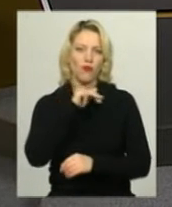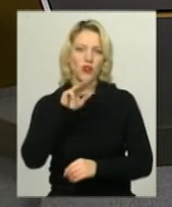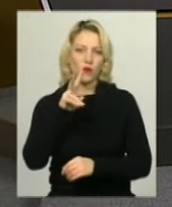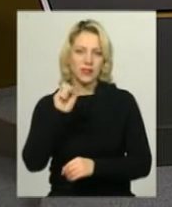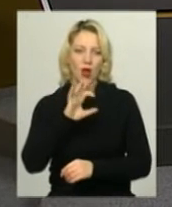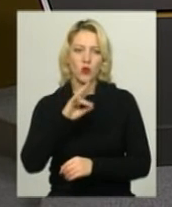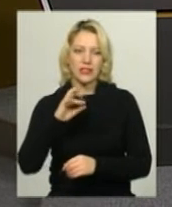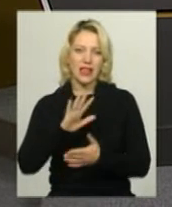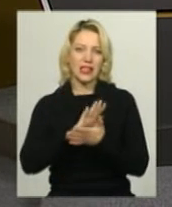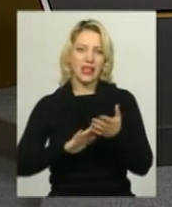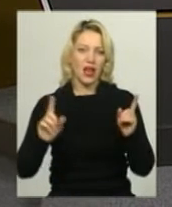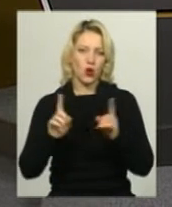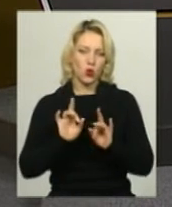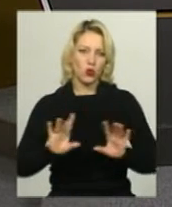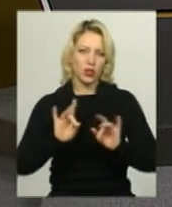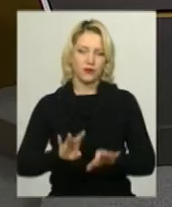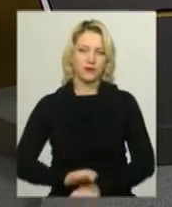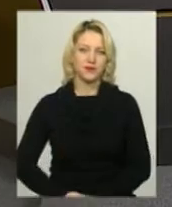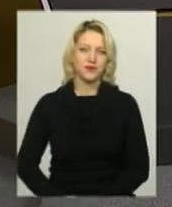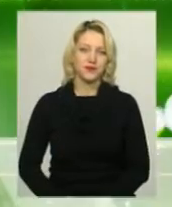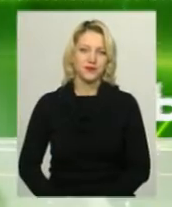Фіновська. Далі короткий огляд випуску.